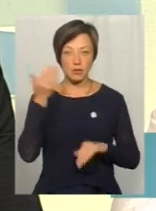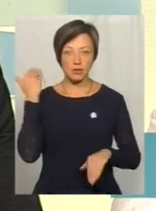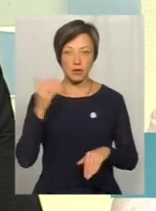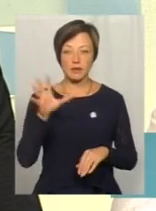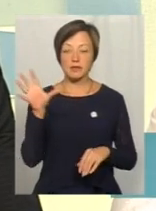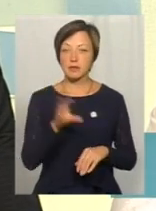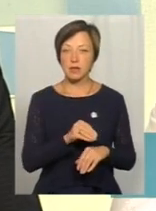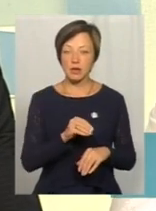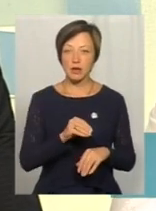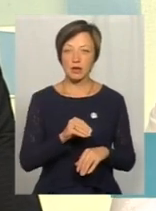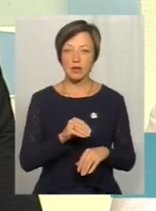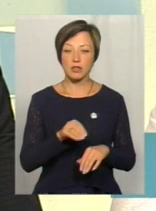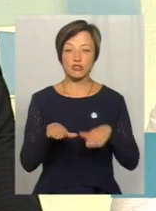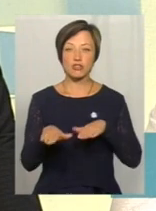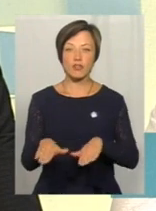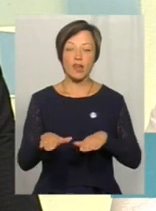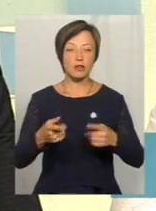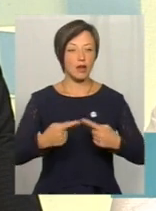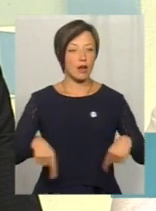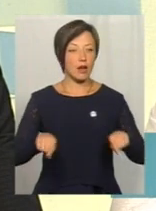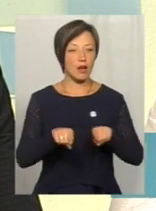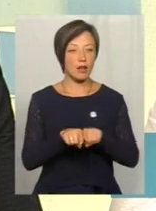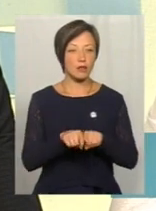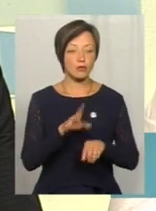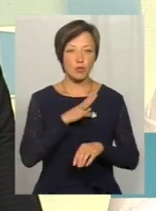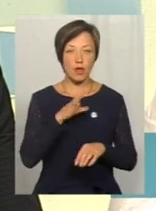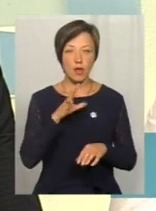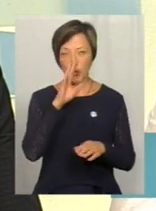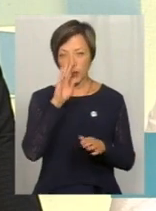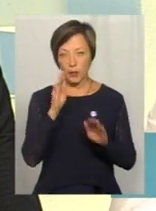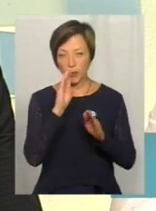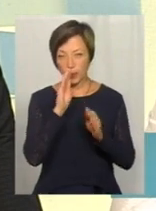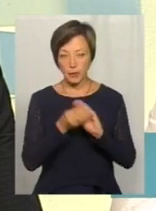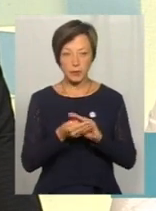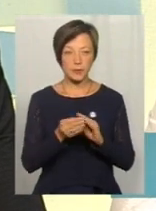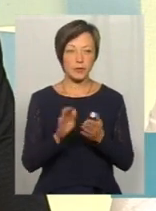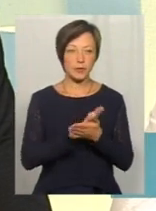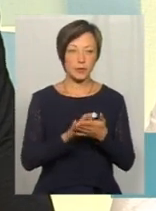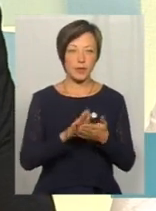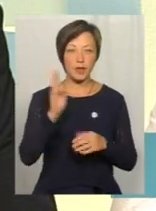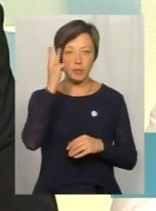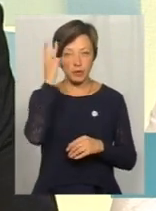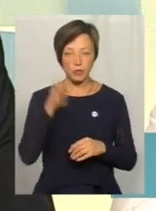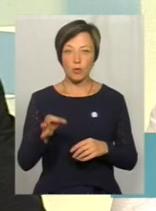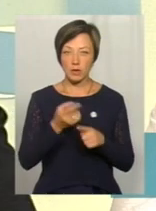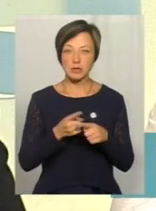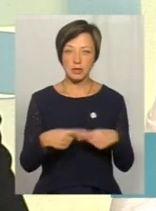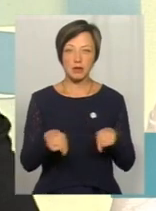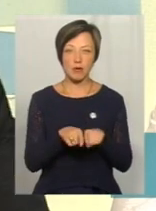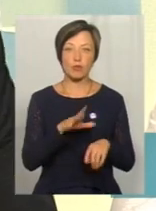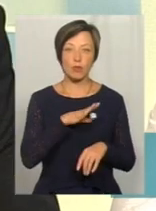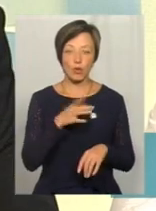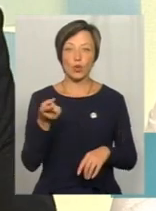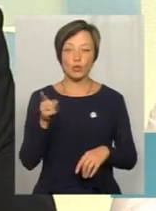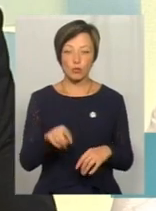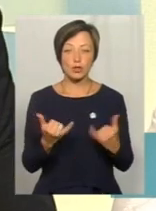вся, взагалі, швейна галузь була майже в тіні, по крайній мірі, в Хмельницькій області це так було. І тому